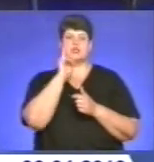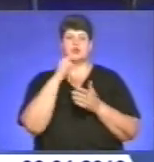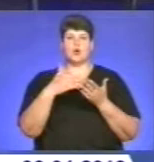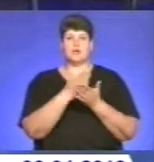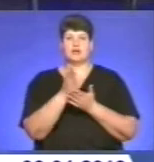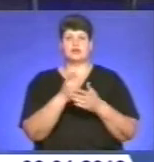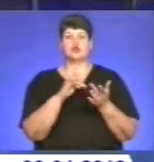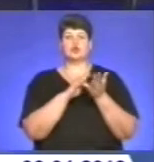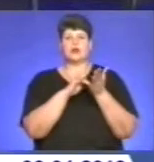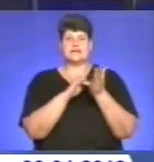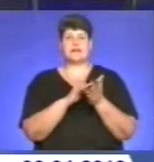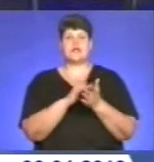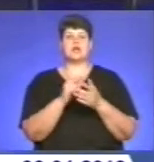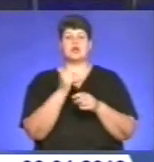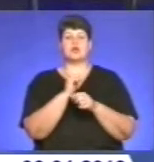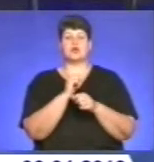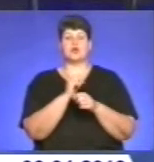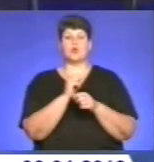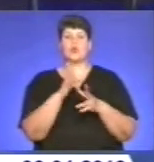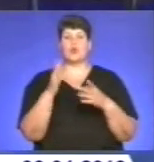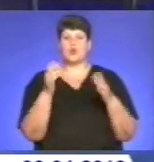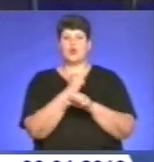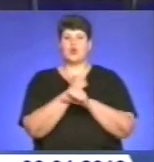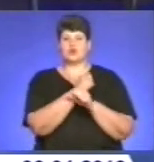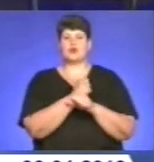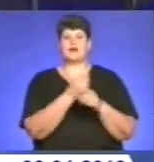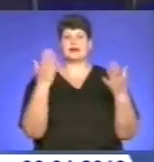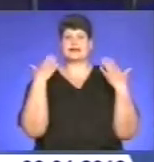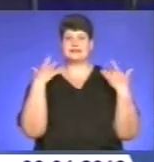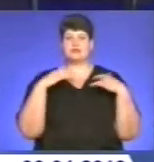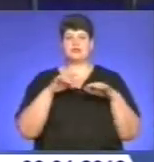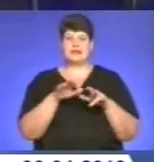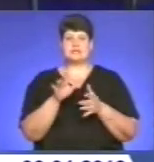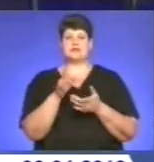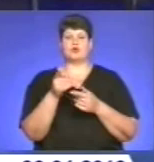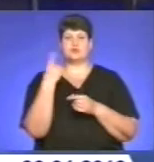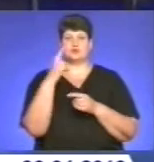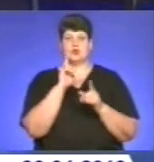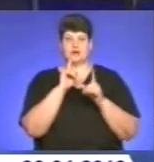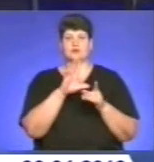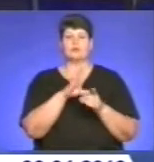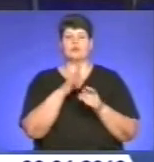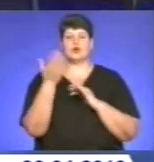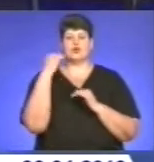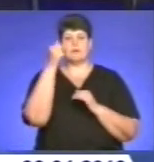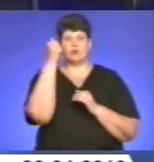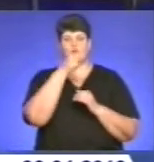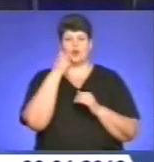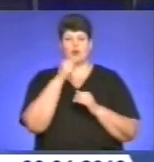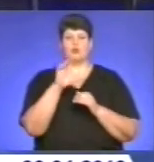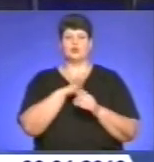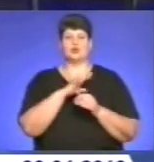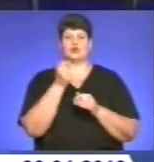та курортно-рекреаційної діяльності обласної ради. Протягом минулого року відбулося 11 засідань, депутати прийняли